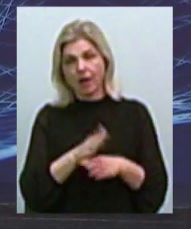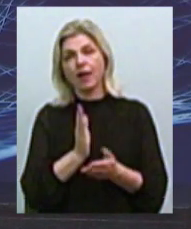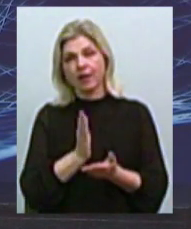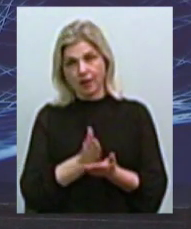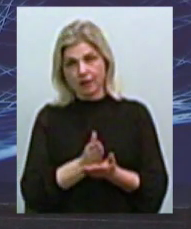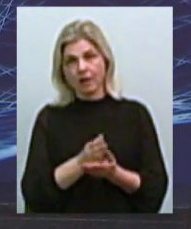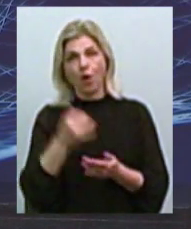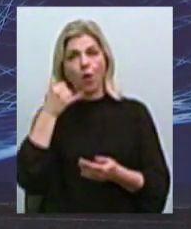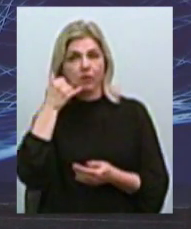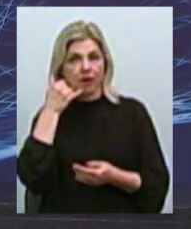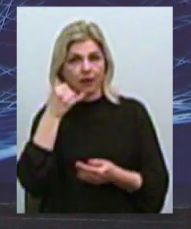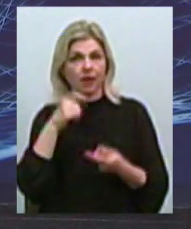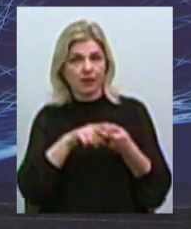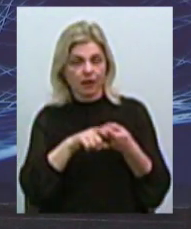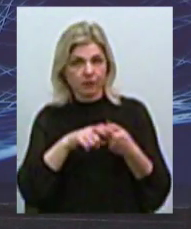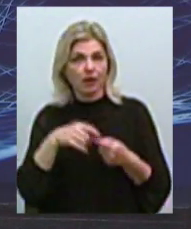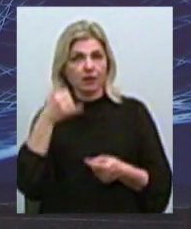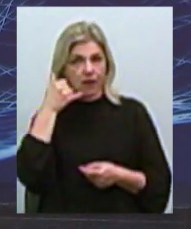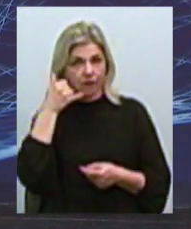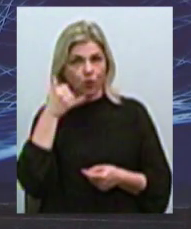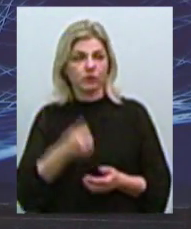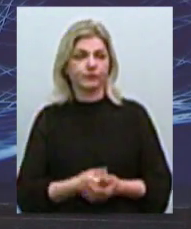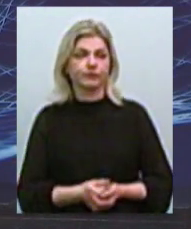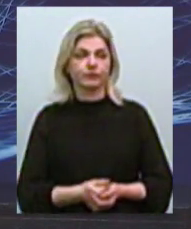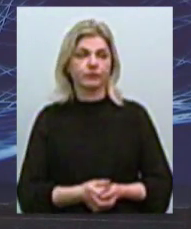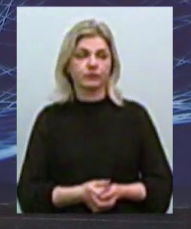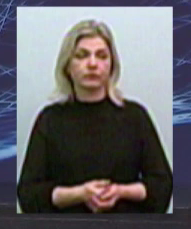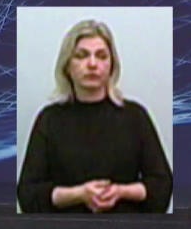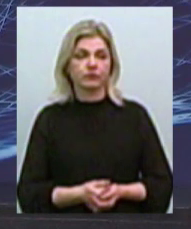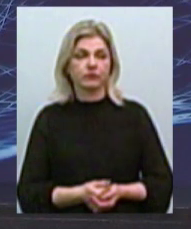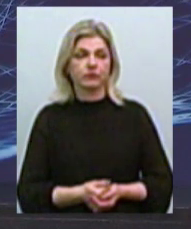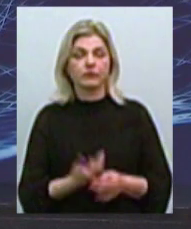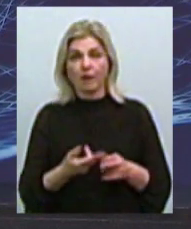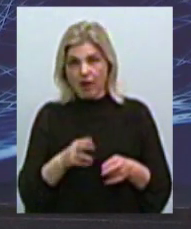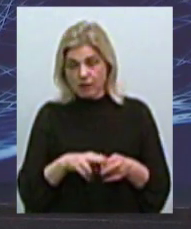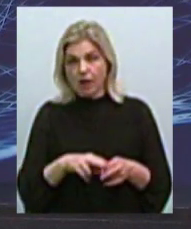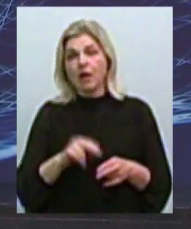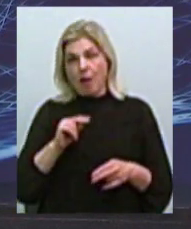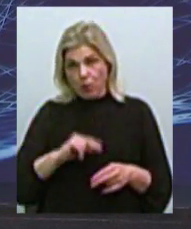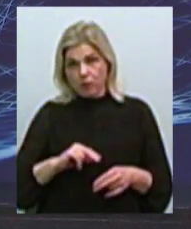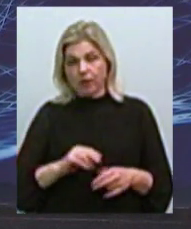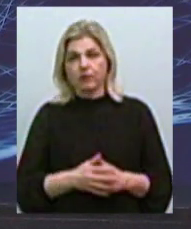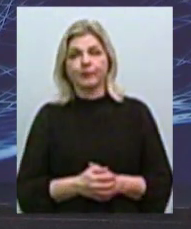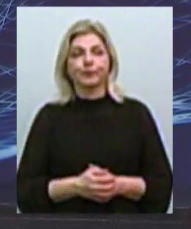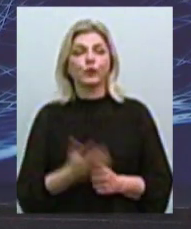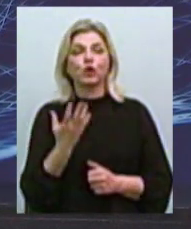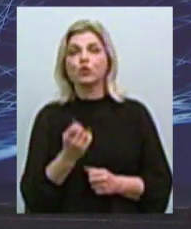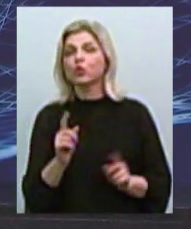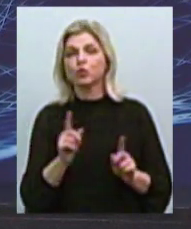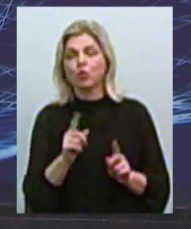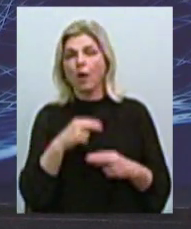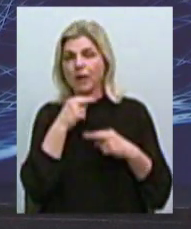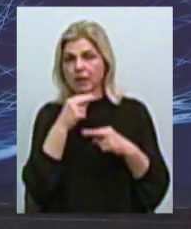контактний телефон горячої лінії, і це роботає. Що я ще дозна на що